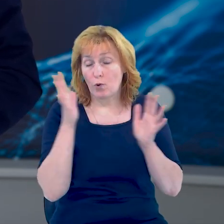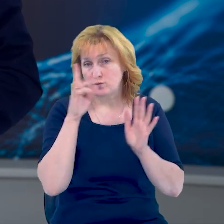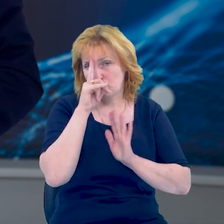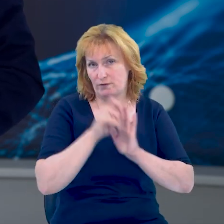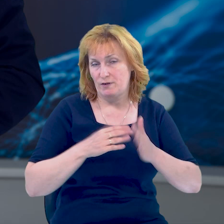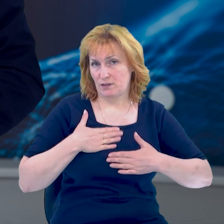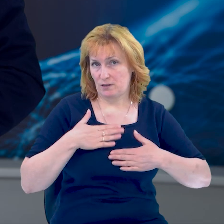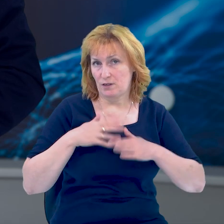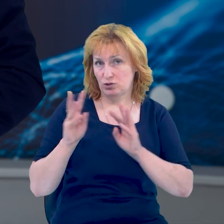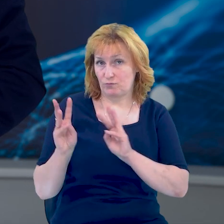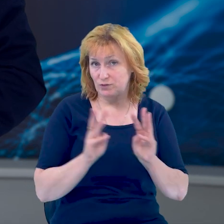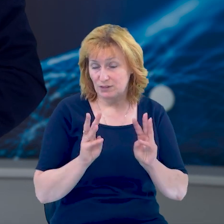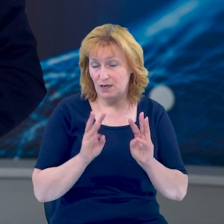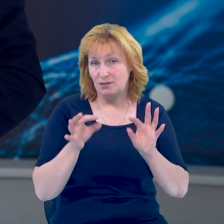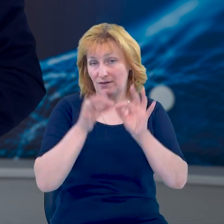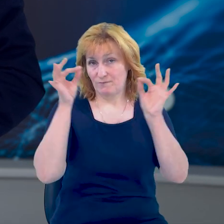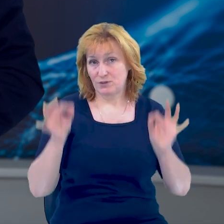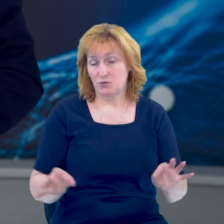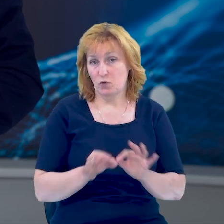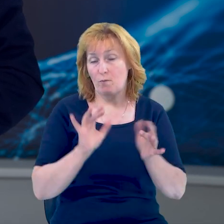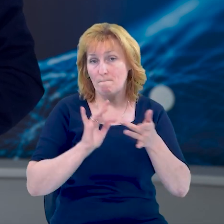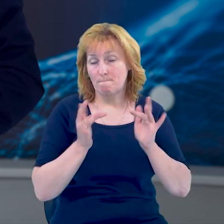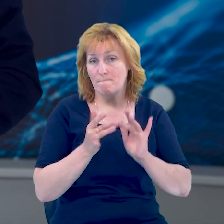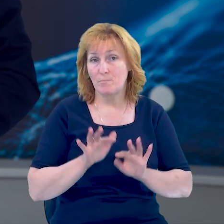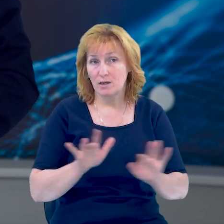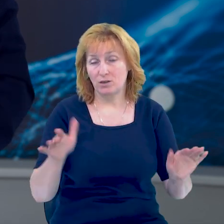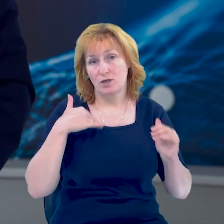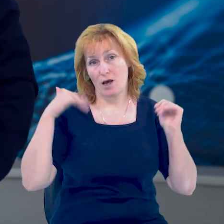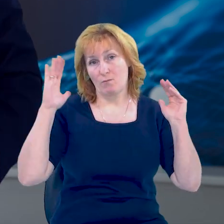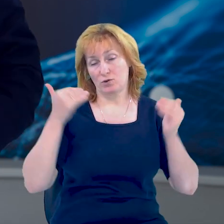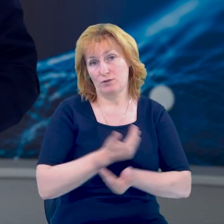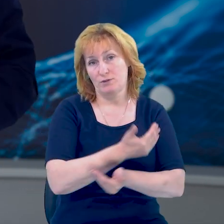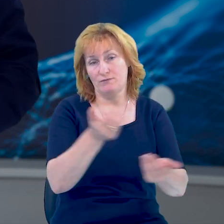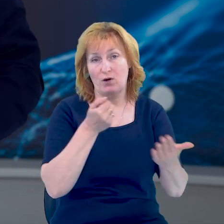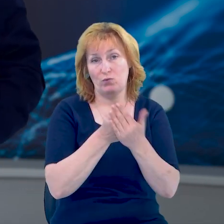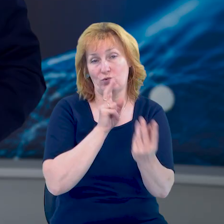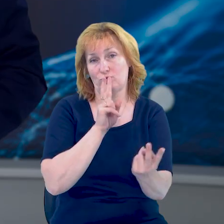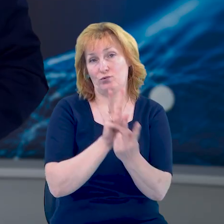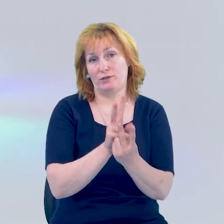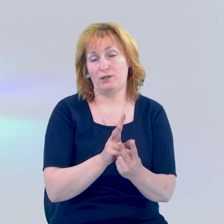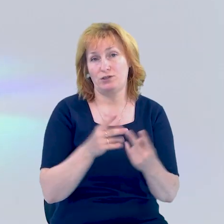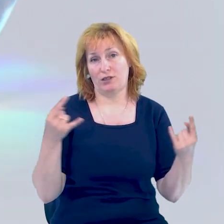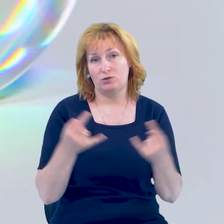на наших сторінках у соцмережах. А я прощаюся з вами. До зустрічі на Суспільному.